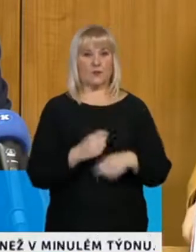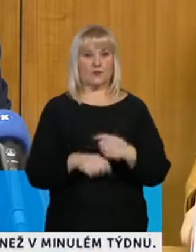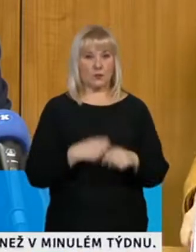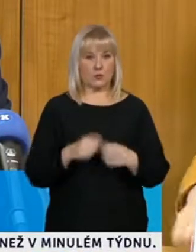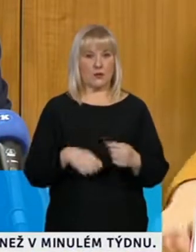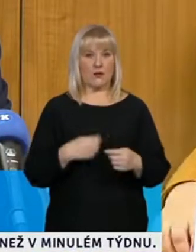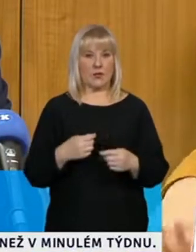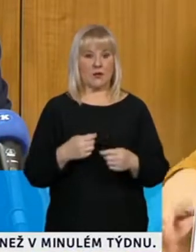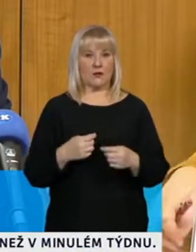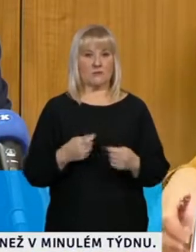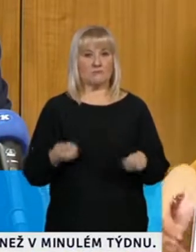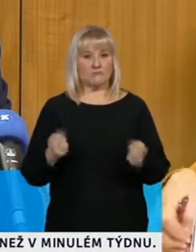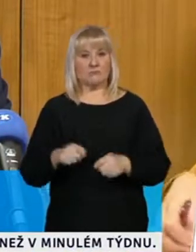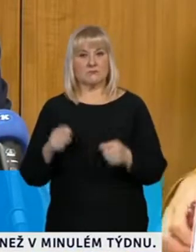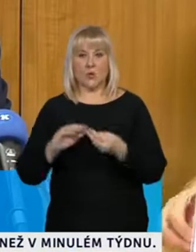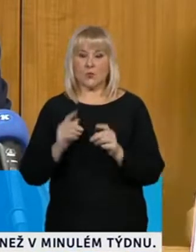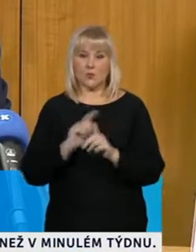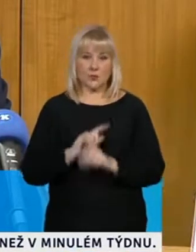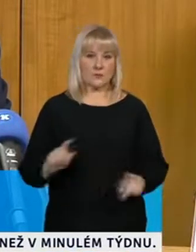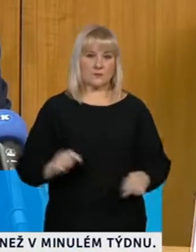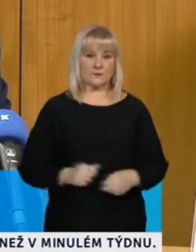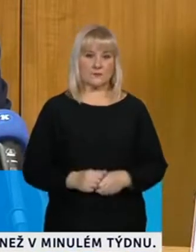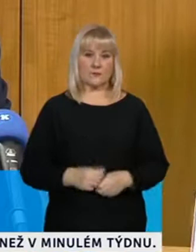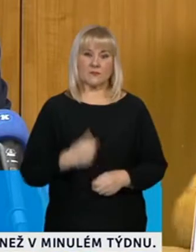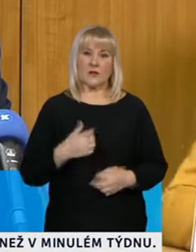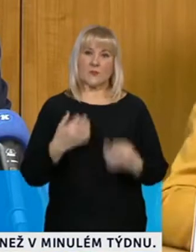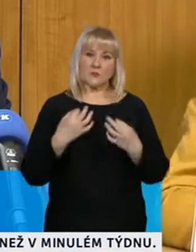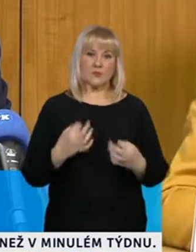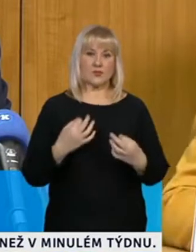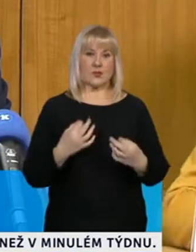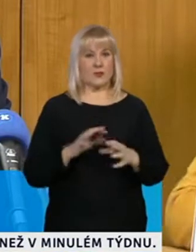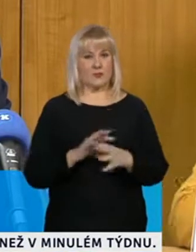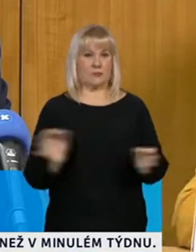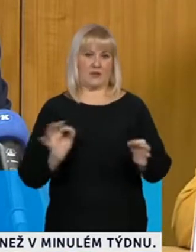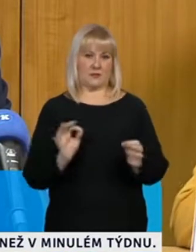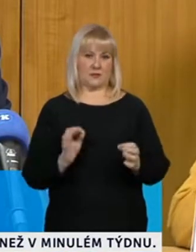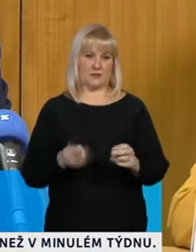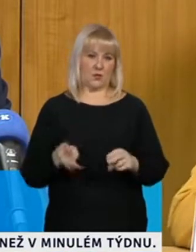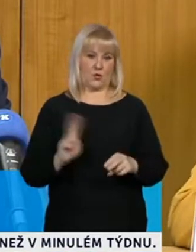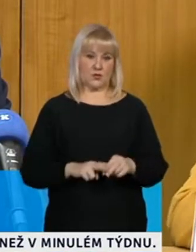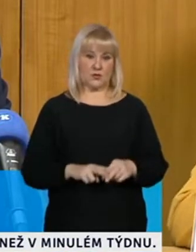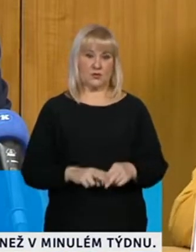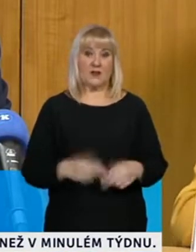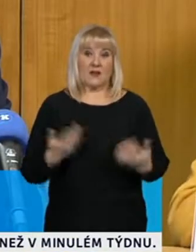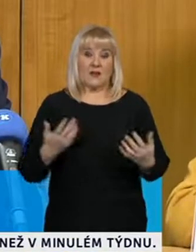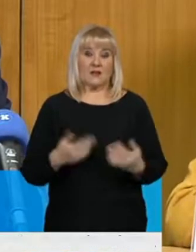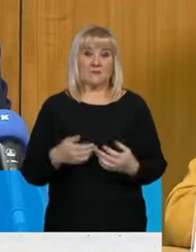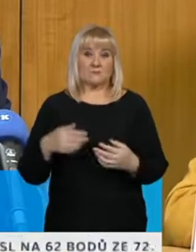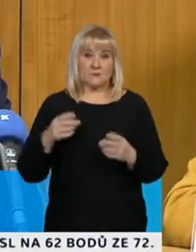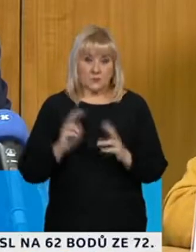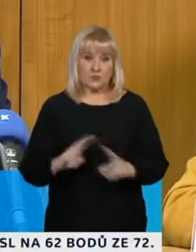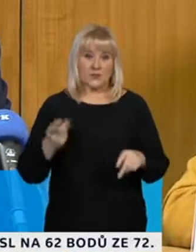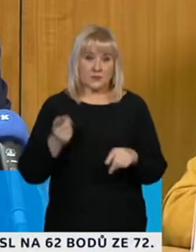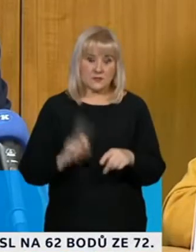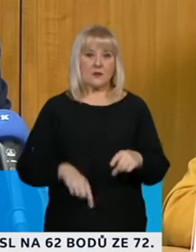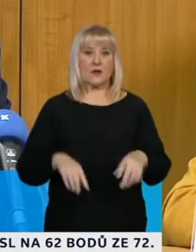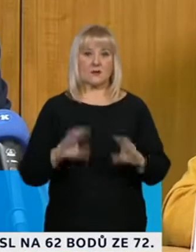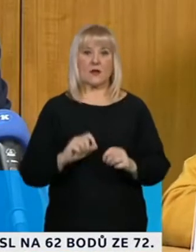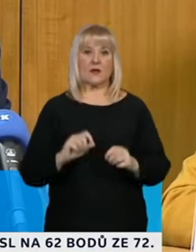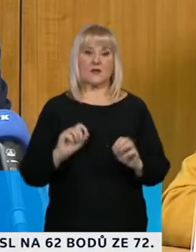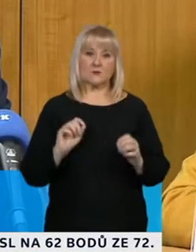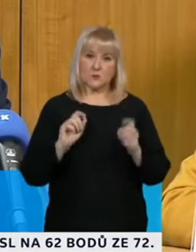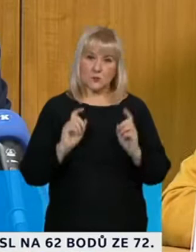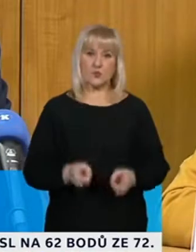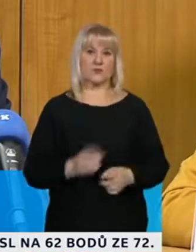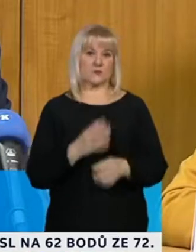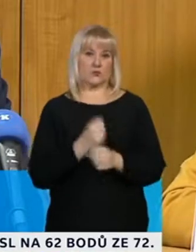scénářům z minula. Já si moc přeji, aby se to nestalo. Vyloučit to nemůžeme a jediné, co pro to můžeme udělat, je